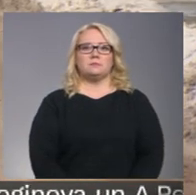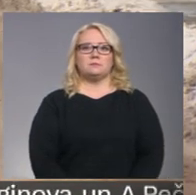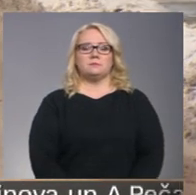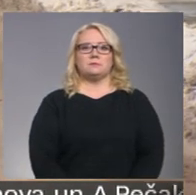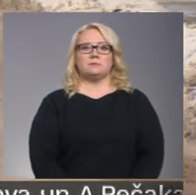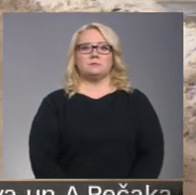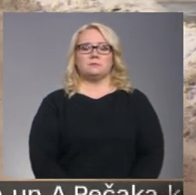Ailts, Latvijas televīzija.